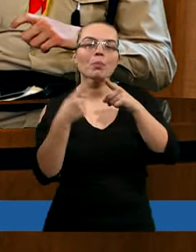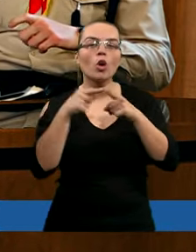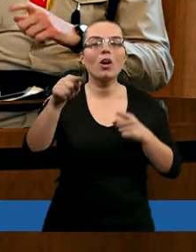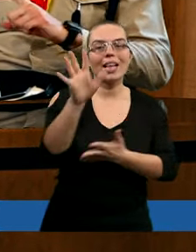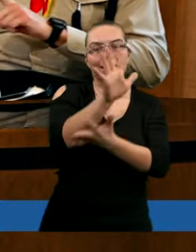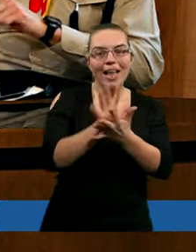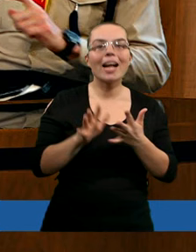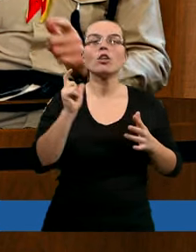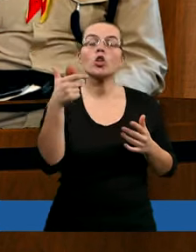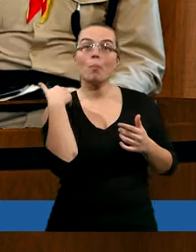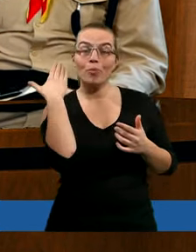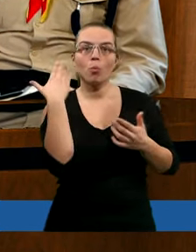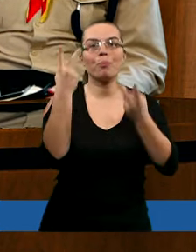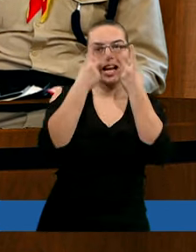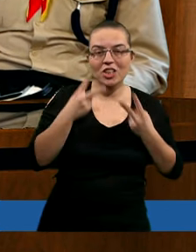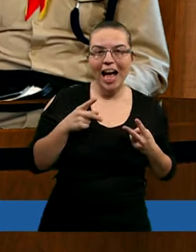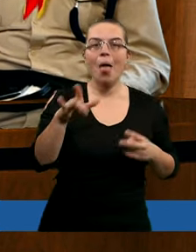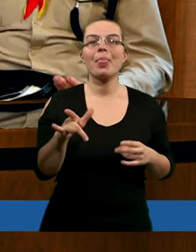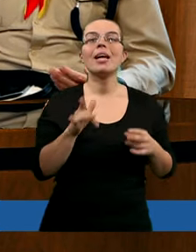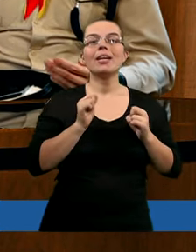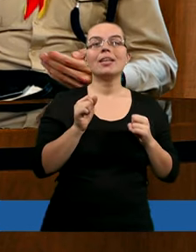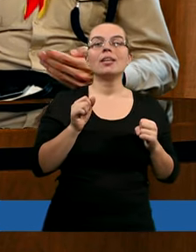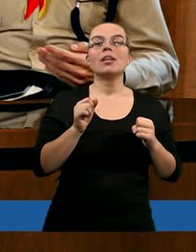ten tekst, właśnie to, co teraz przeczytałeś.